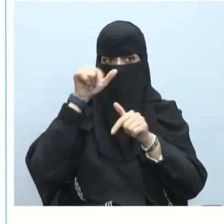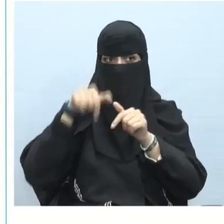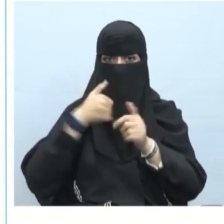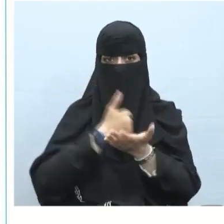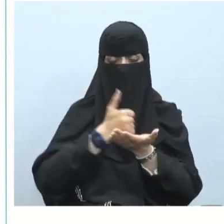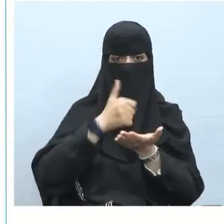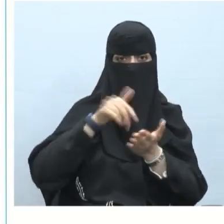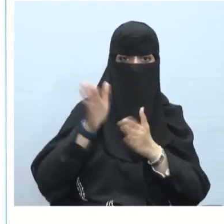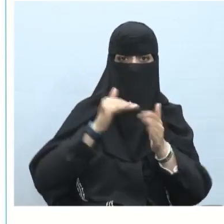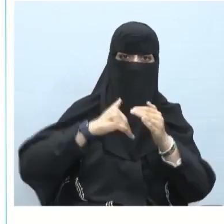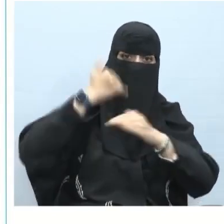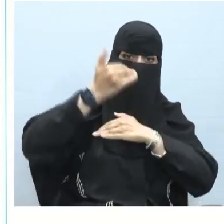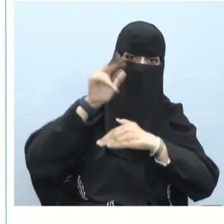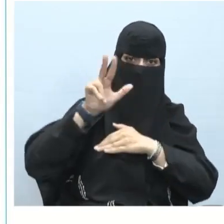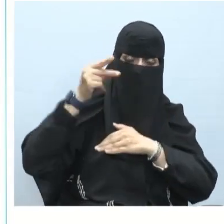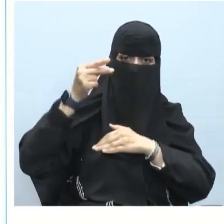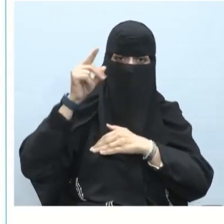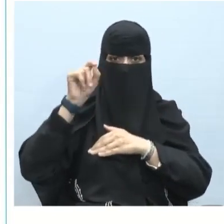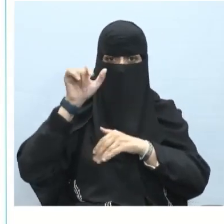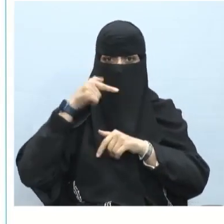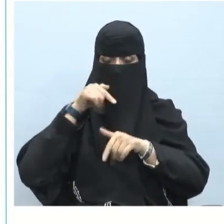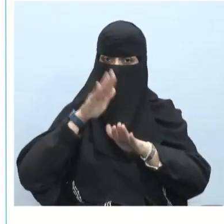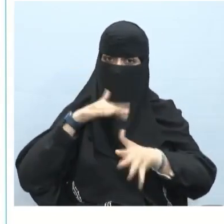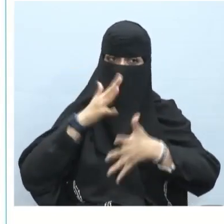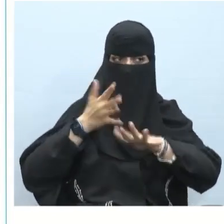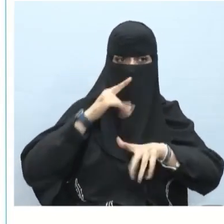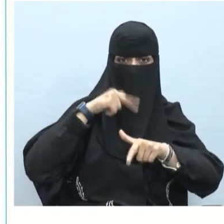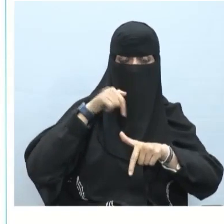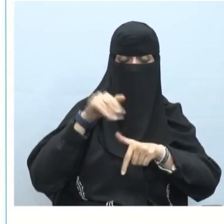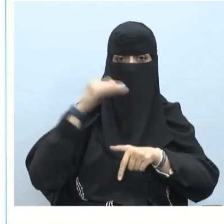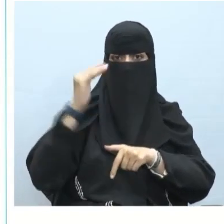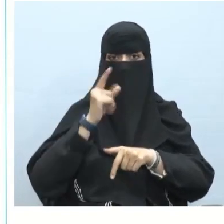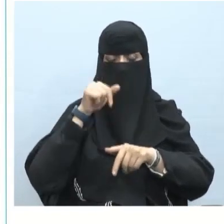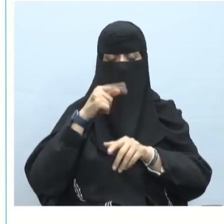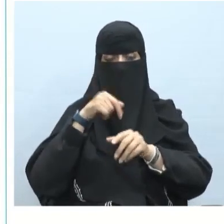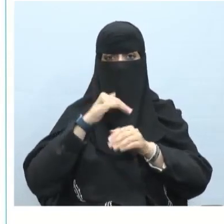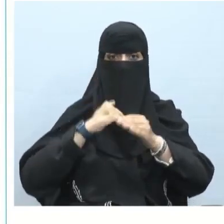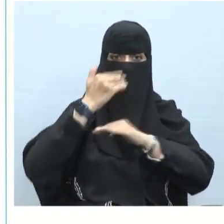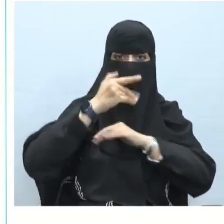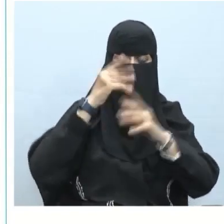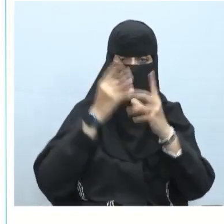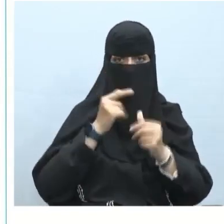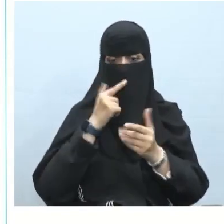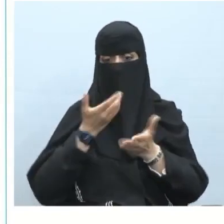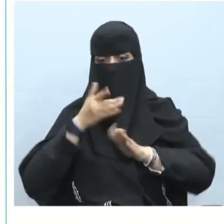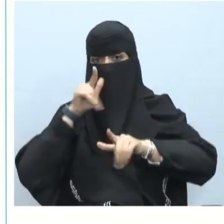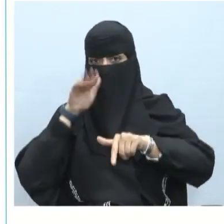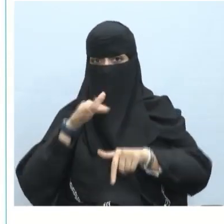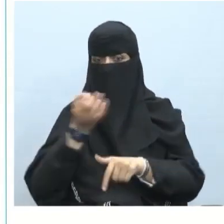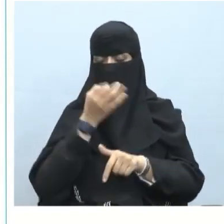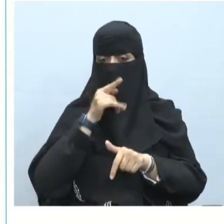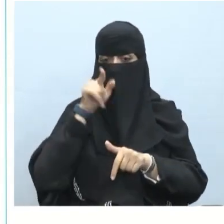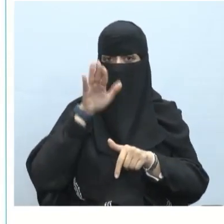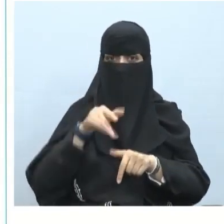الأسلوب أسلوب العطف ونجرب حروف العطف المناسبة أيها تناسب أكثر في كلامنا